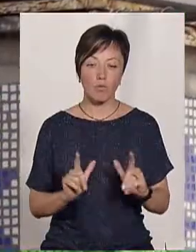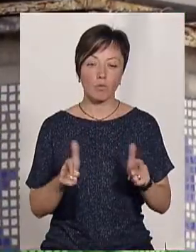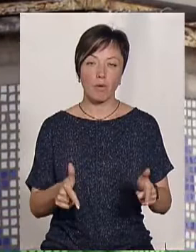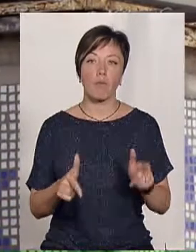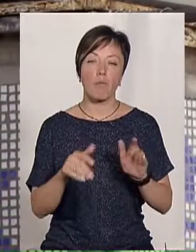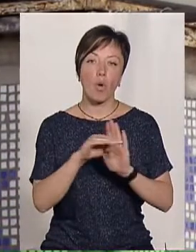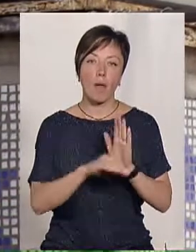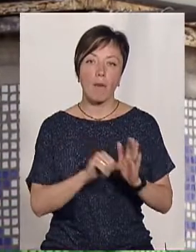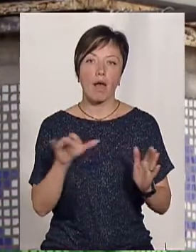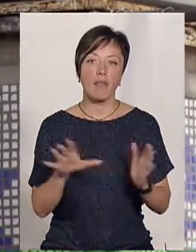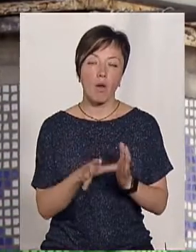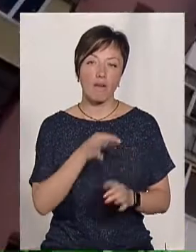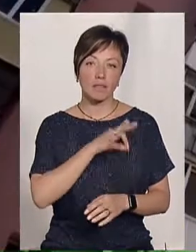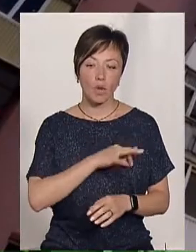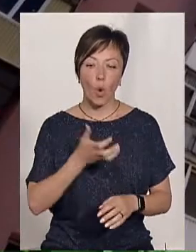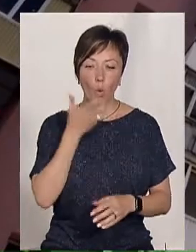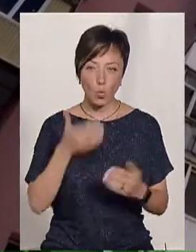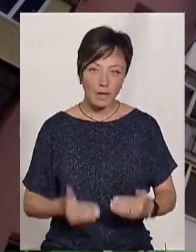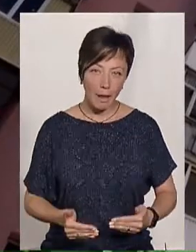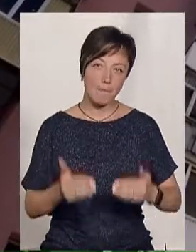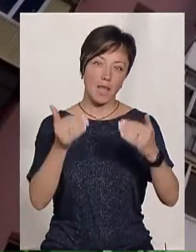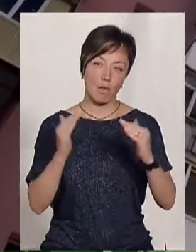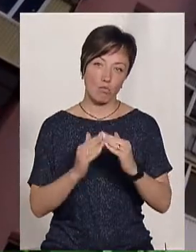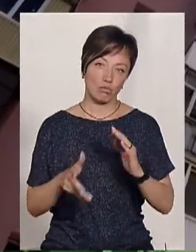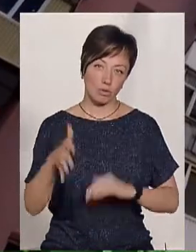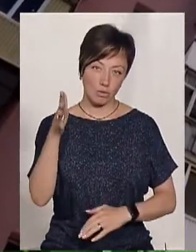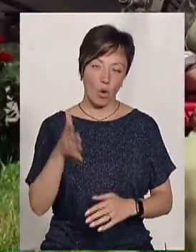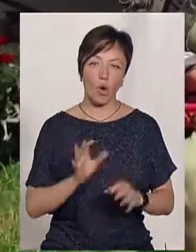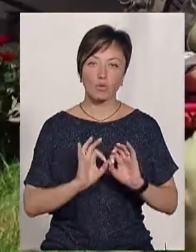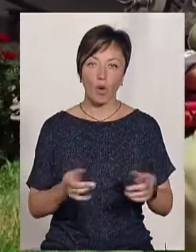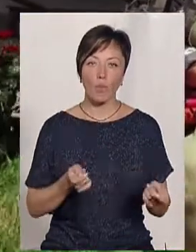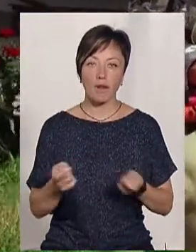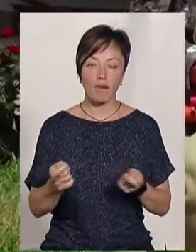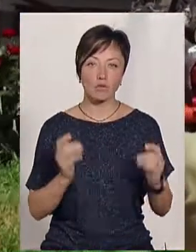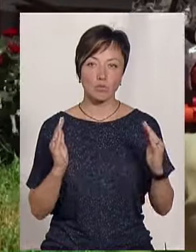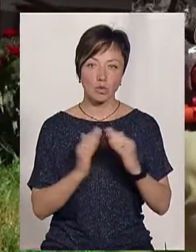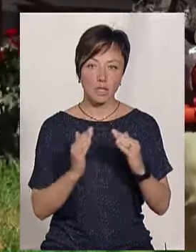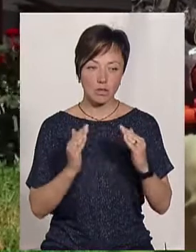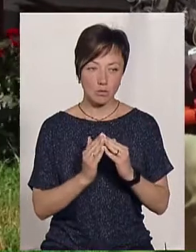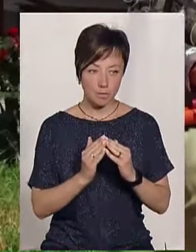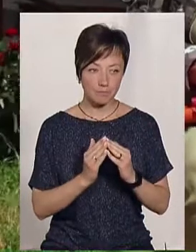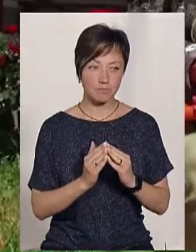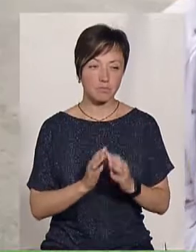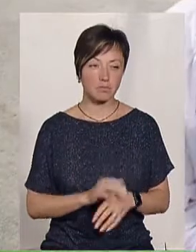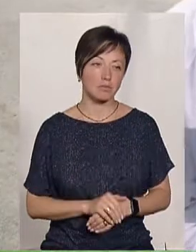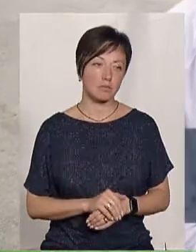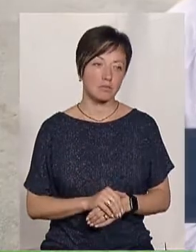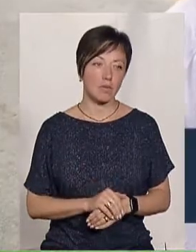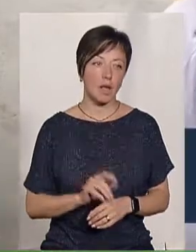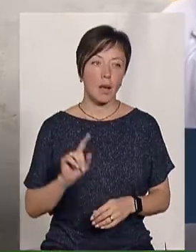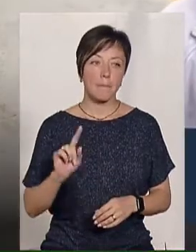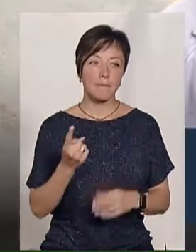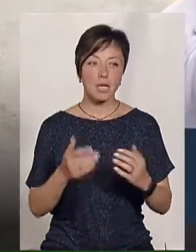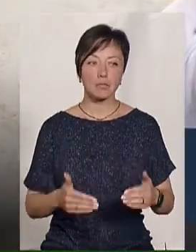енергоефективності з утеплення багатоповерхівки, розповідає управляюча будинком проспект Миру 93 Раїса Покало. Першим